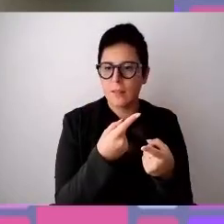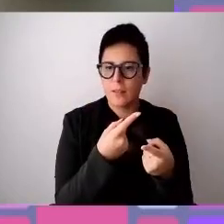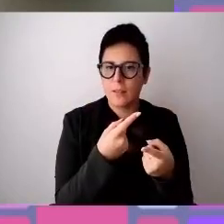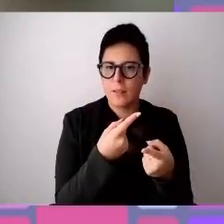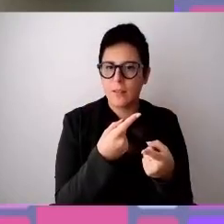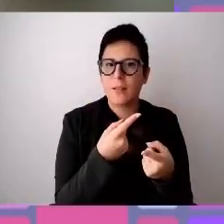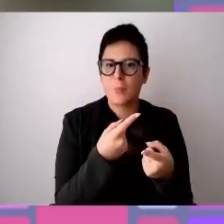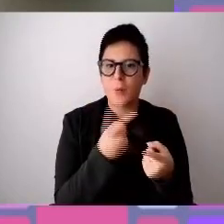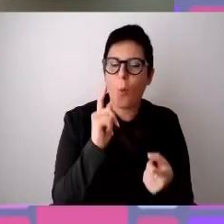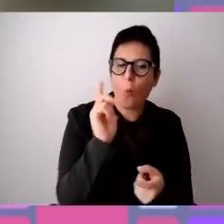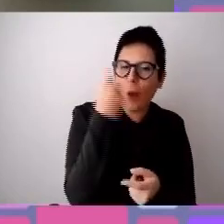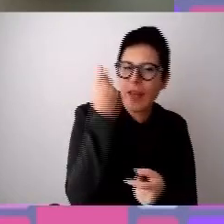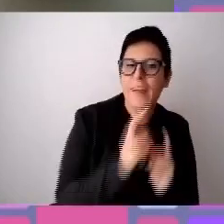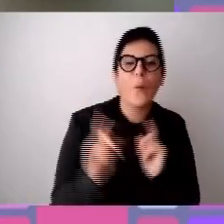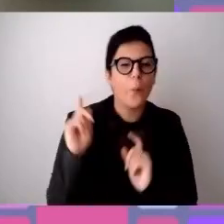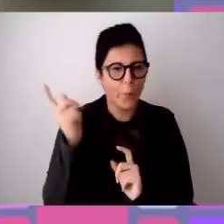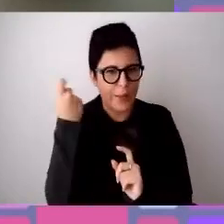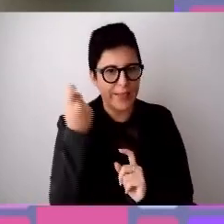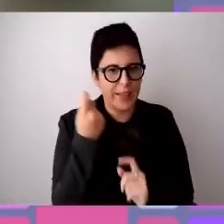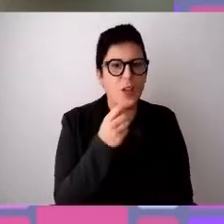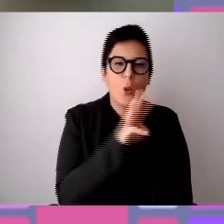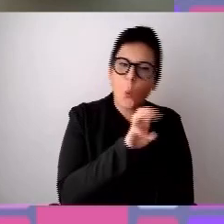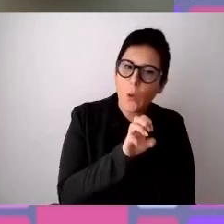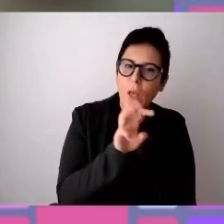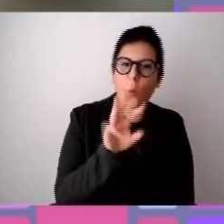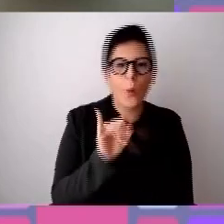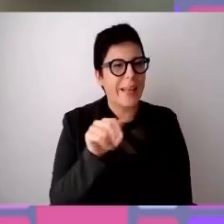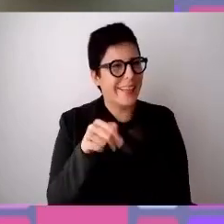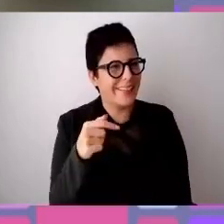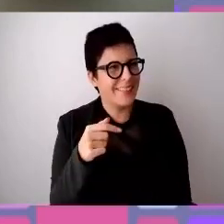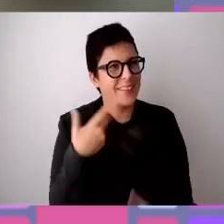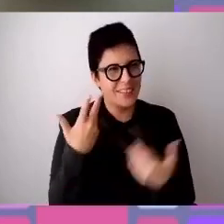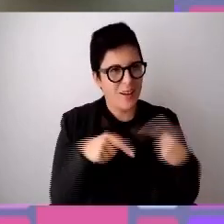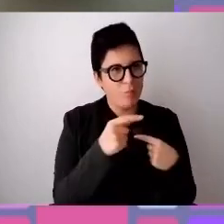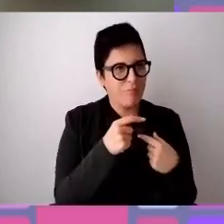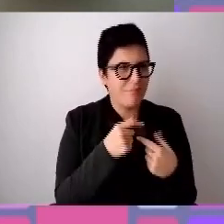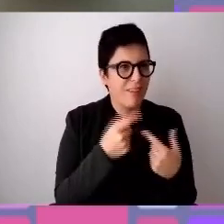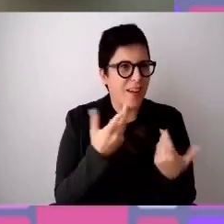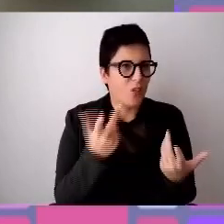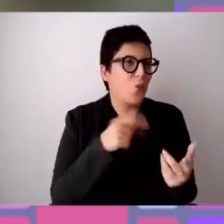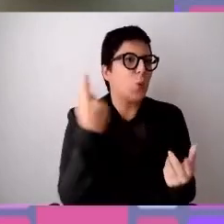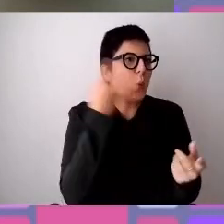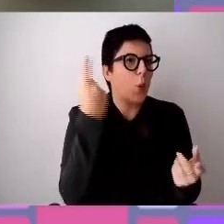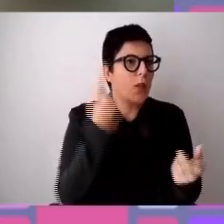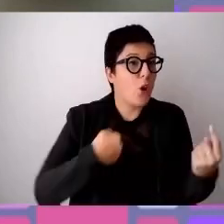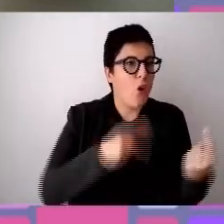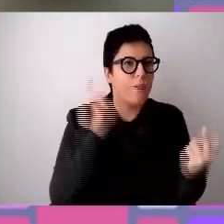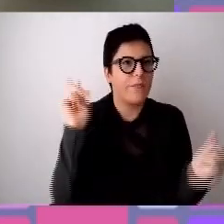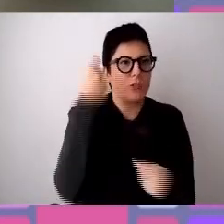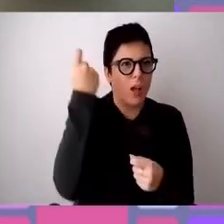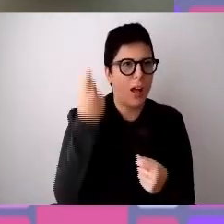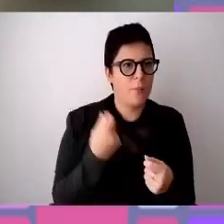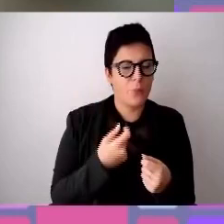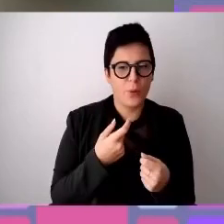come si dice con un termine forse un po' aziendalese però lo è profondamente non è qualcuno contro qualcun altro ma